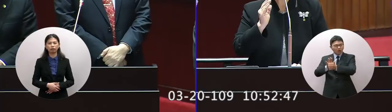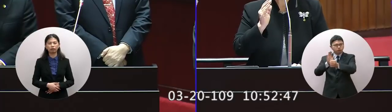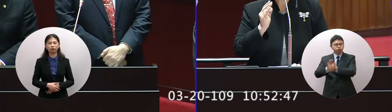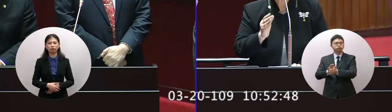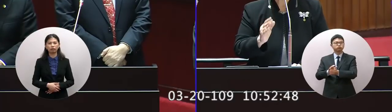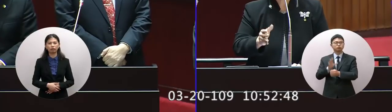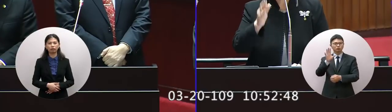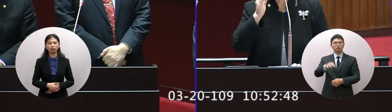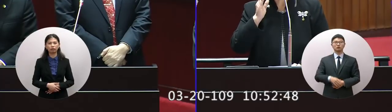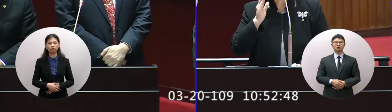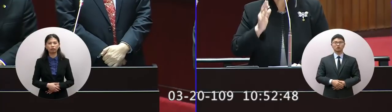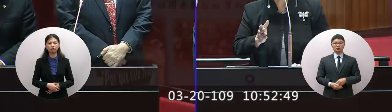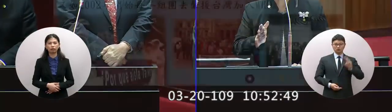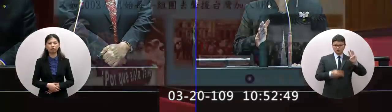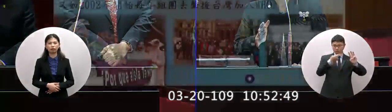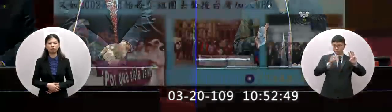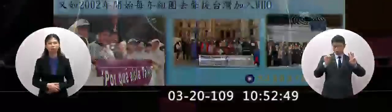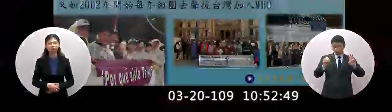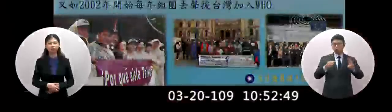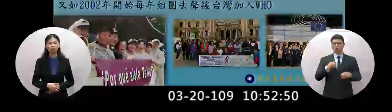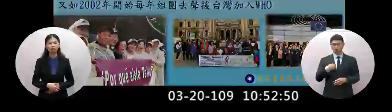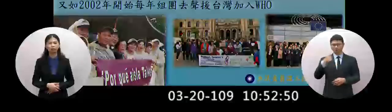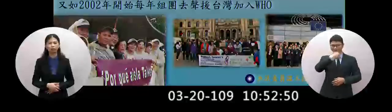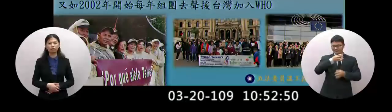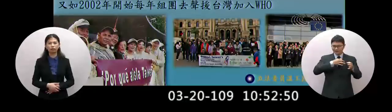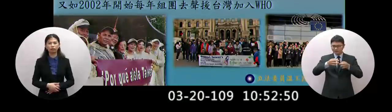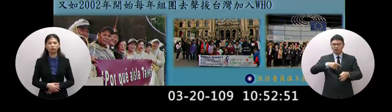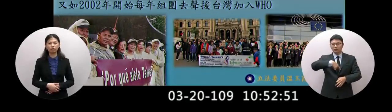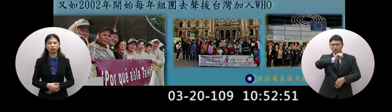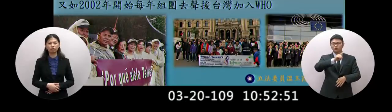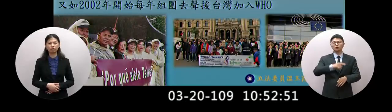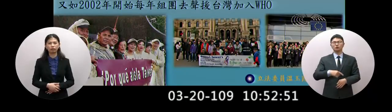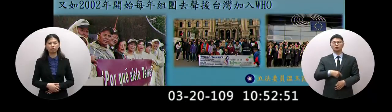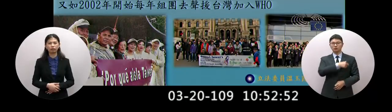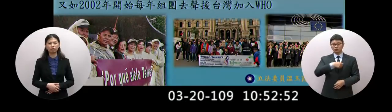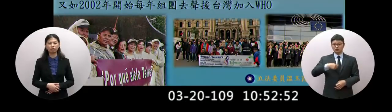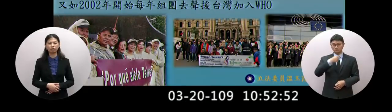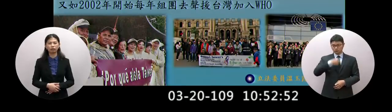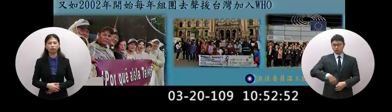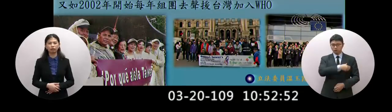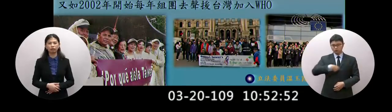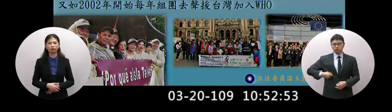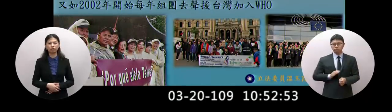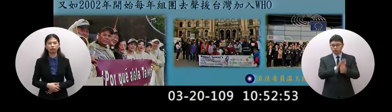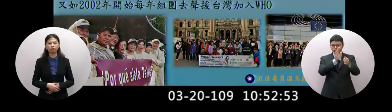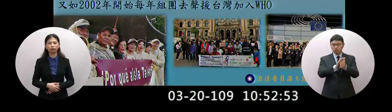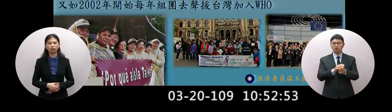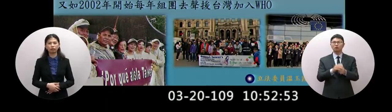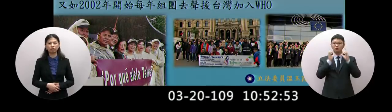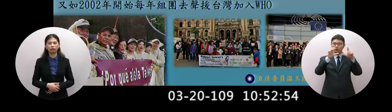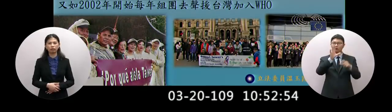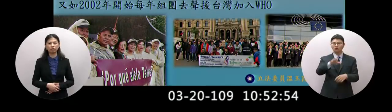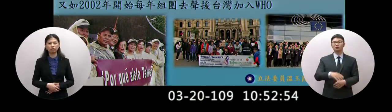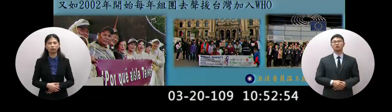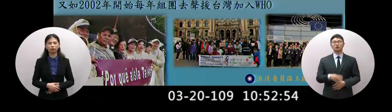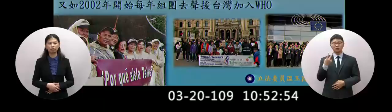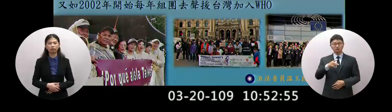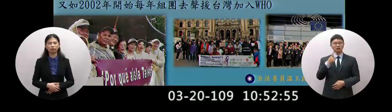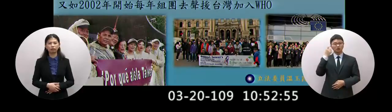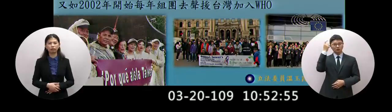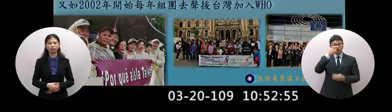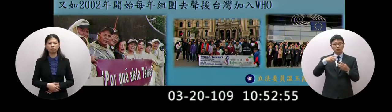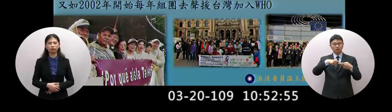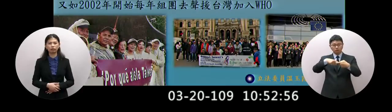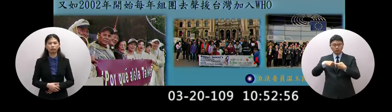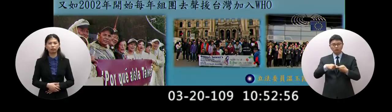HO我們也都去聲援去瑞士聲援甚至我們還要參加BIA